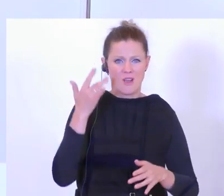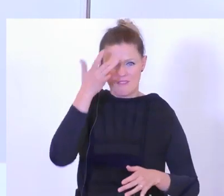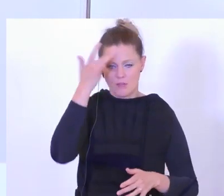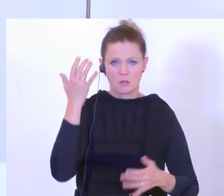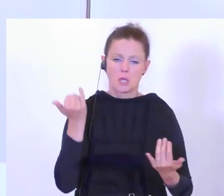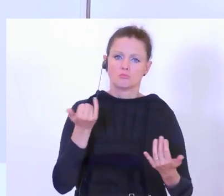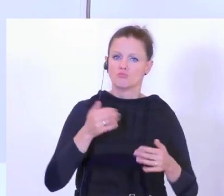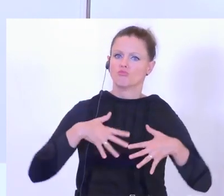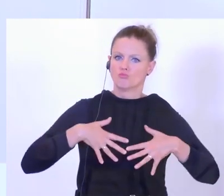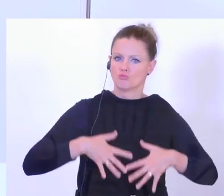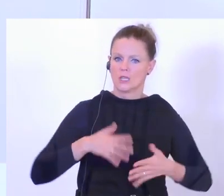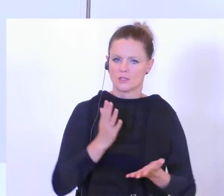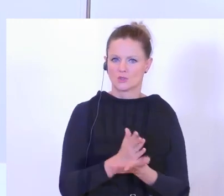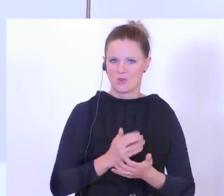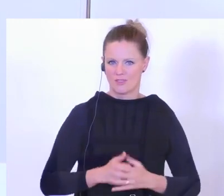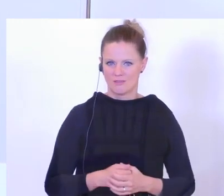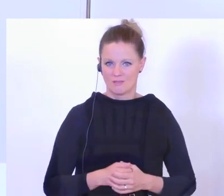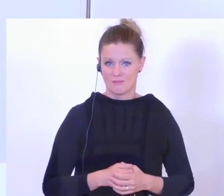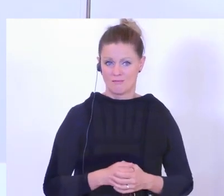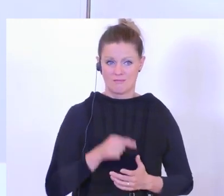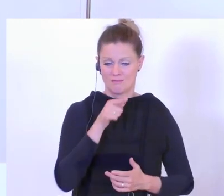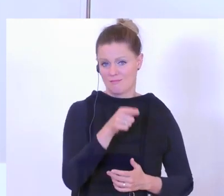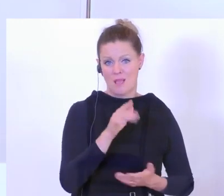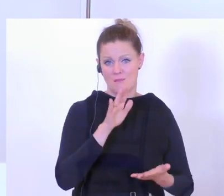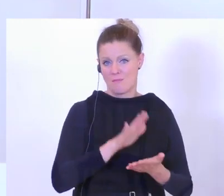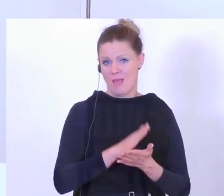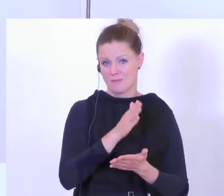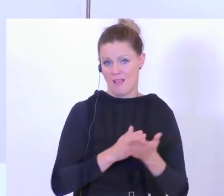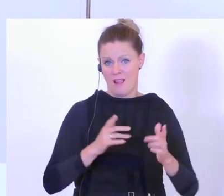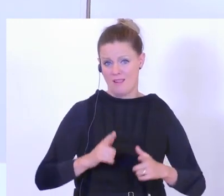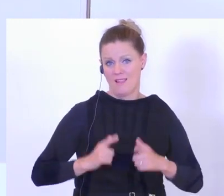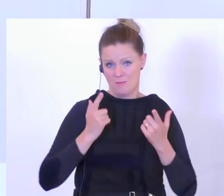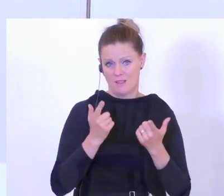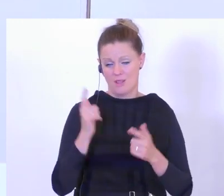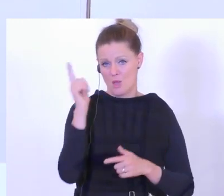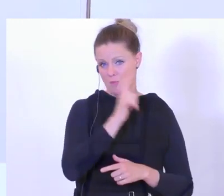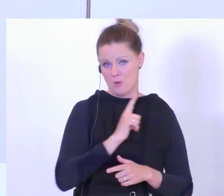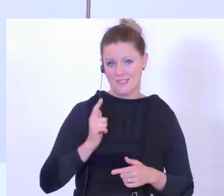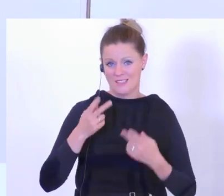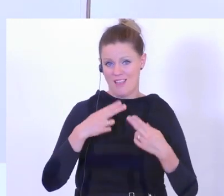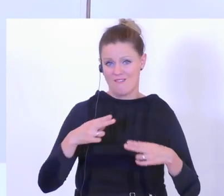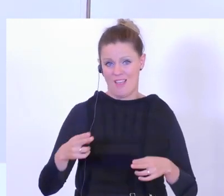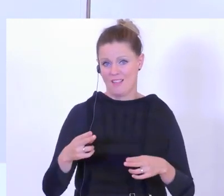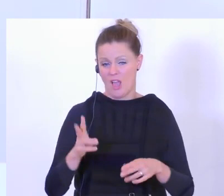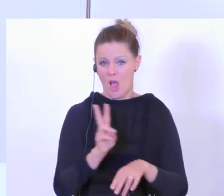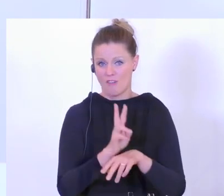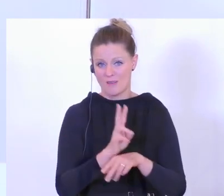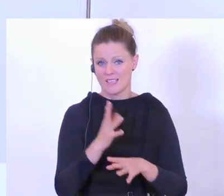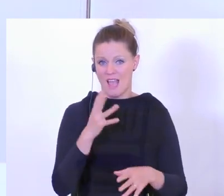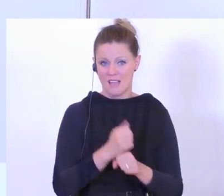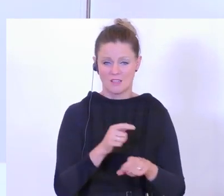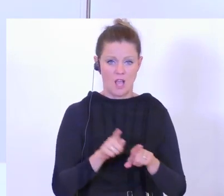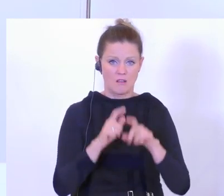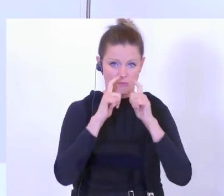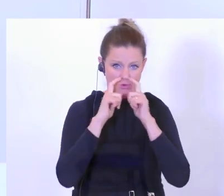normaler. Und der wird aber weiter ein Teil unseres Lebens bleiben. Auch da wird die Polizei weiter darauf achten, dass der eingehalten wird. Der Mund